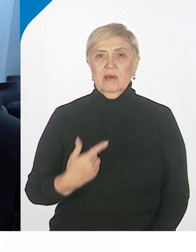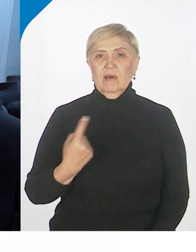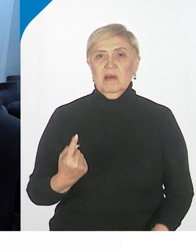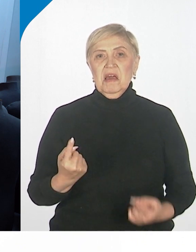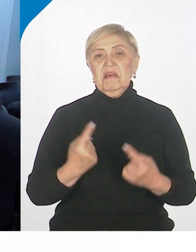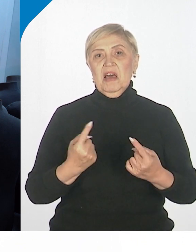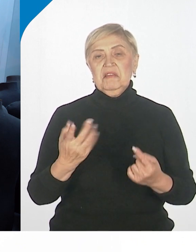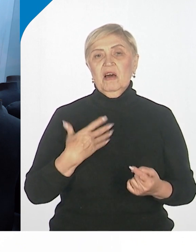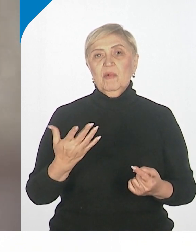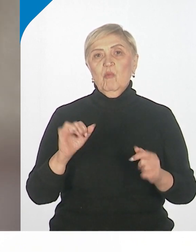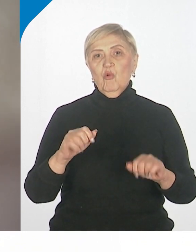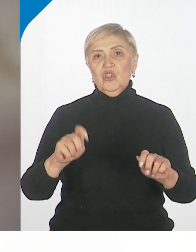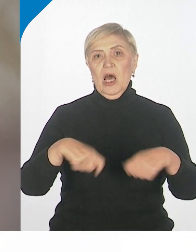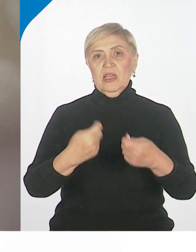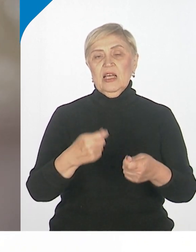красоту столько отдать